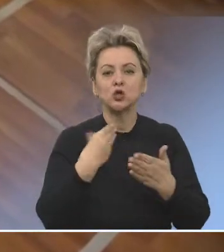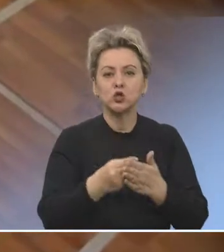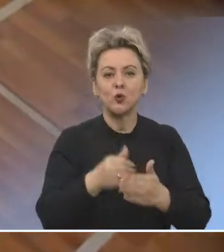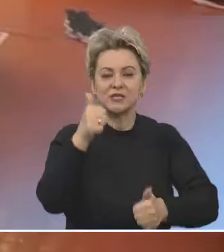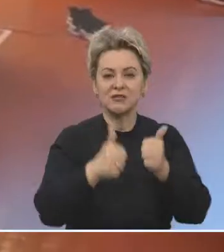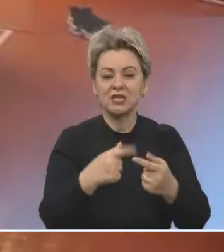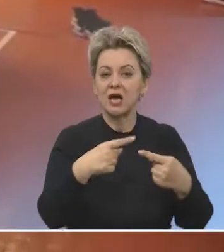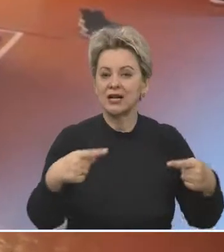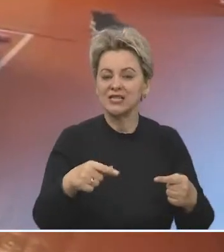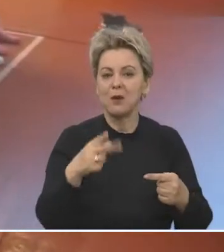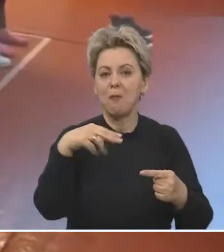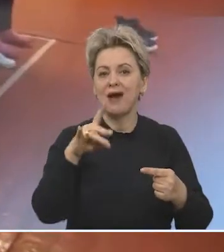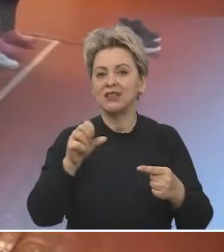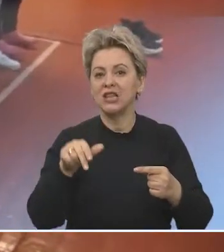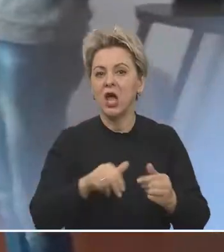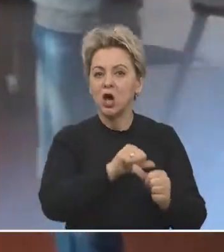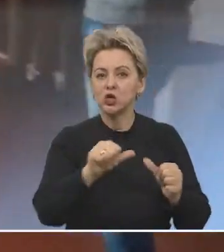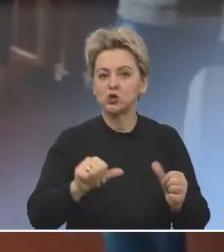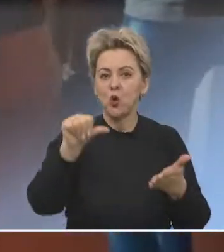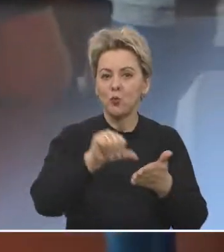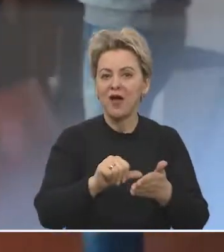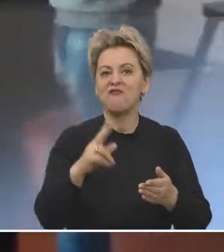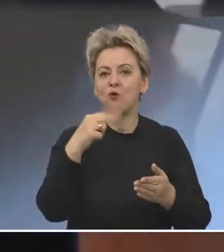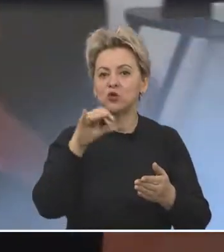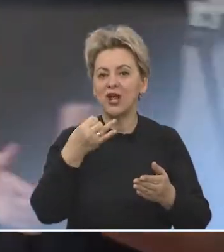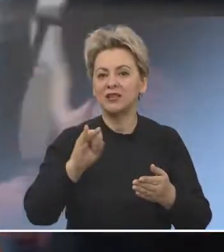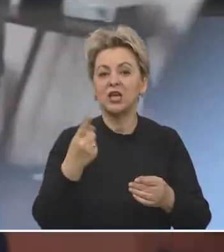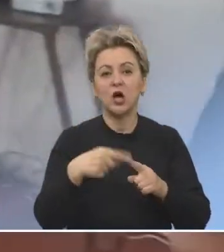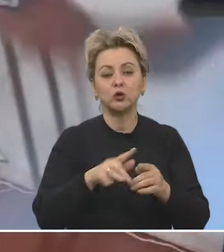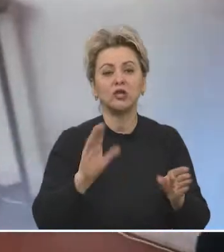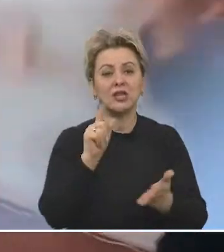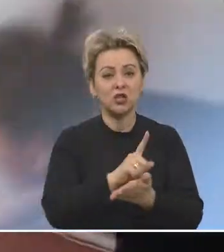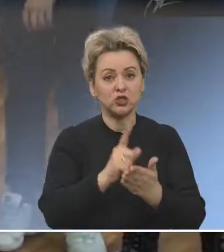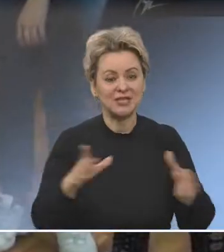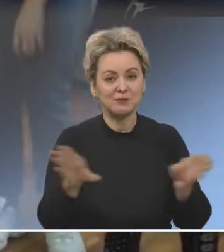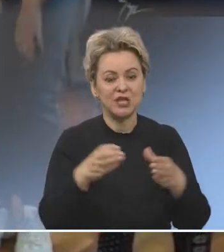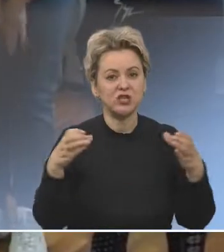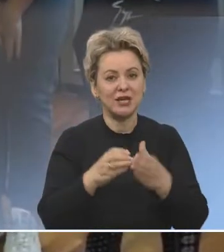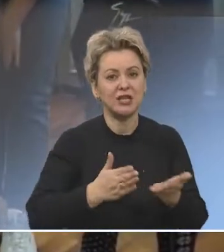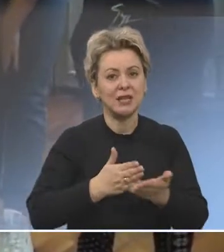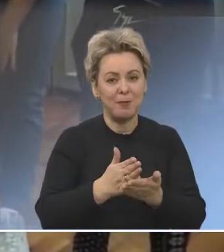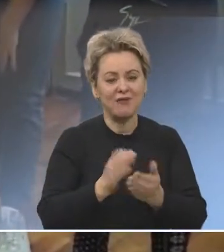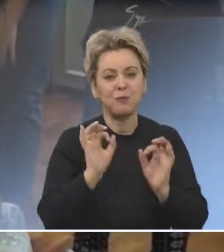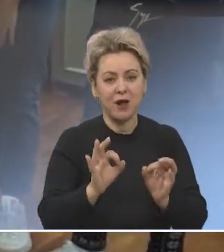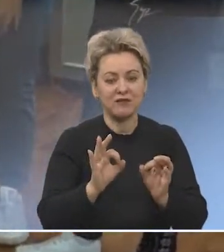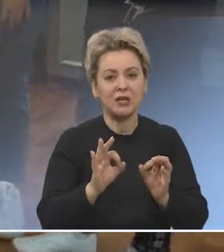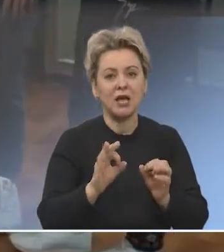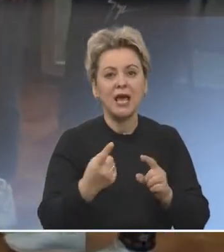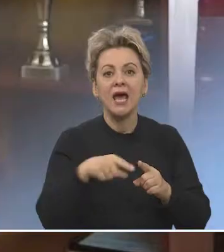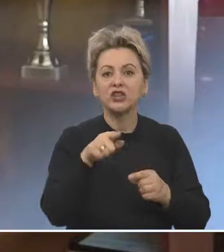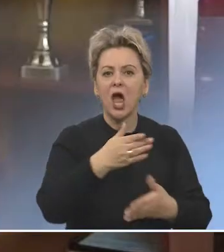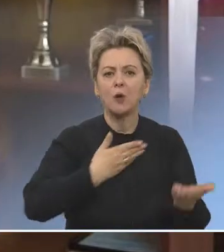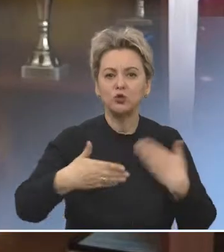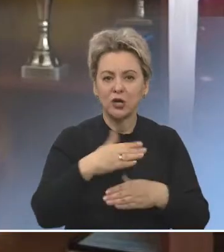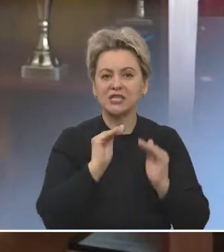разработка собственных квестов, различные батлы. Особая роль отводится вожатым, которые должны сплотить свой отряд и направить в правильном русле. Ты